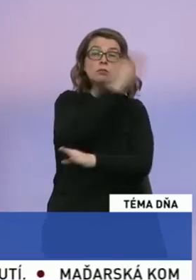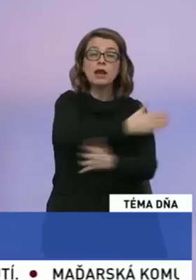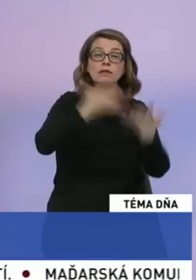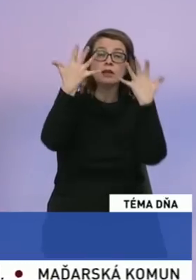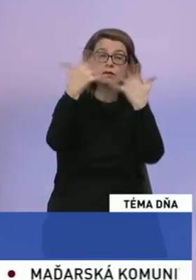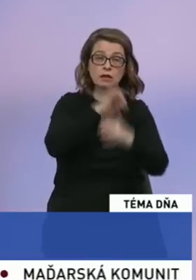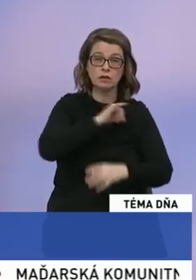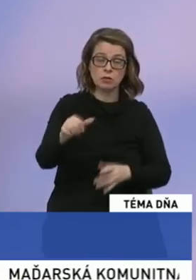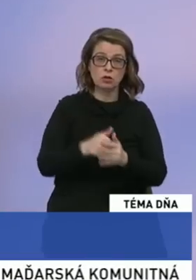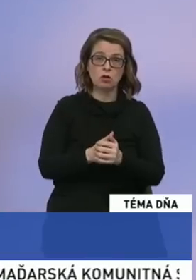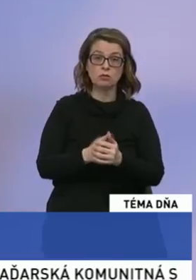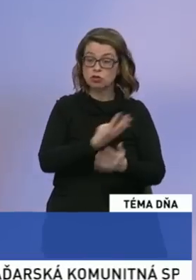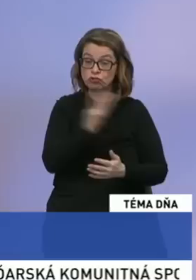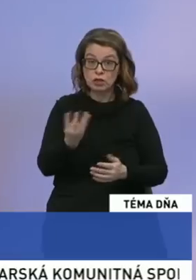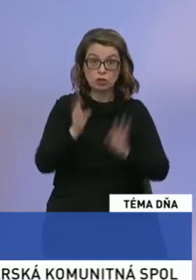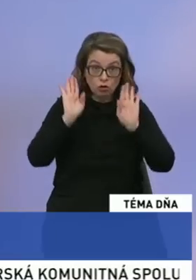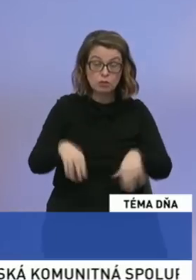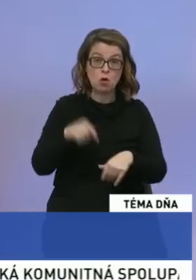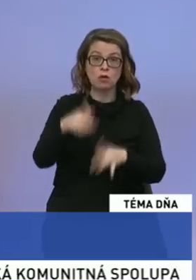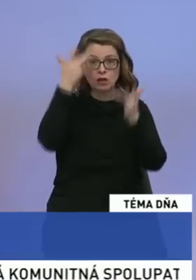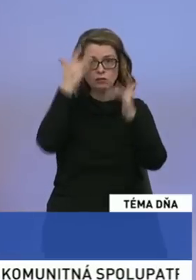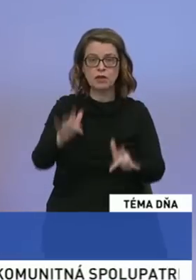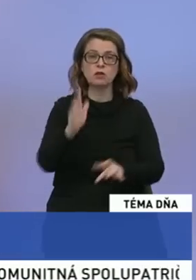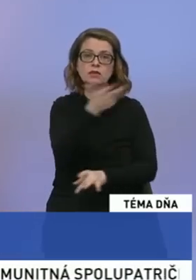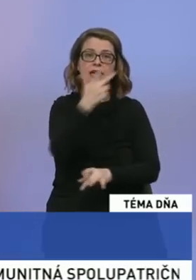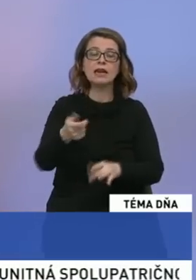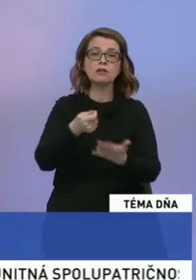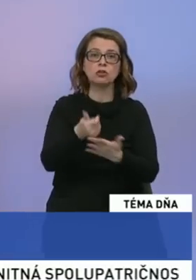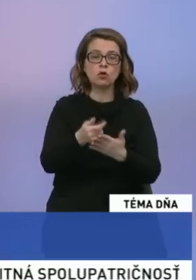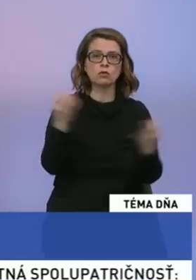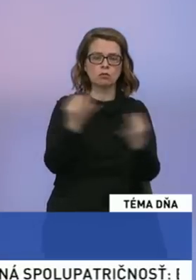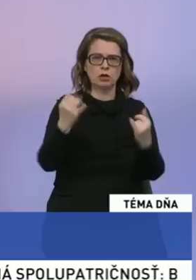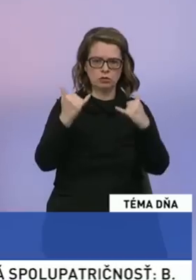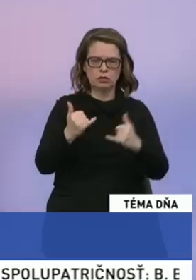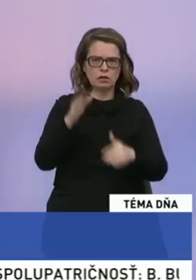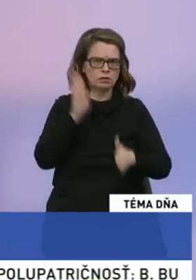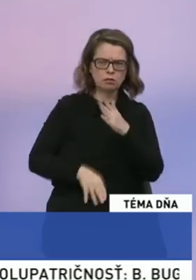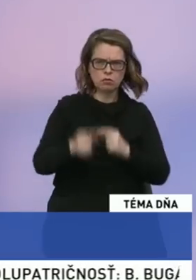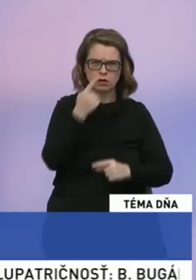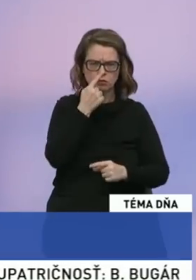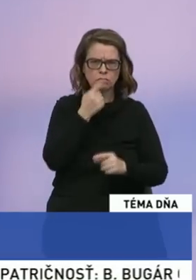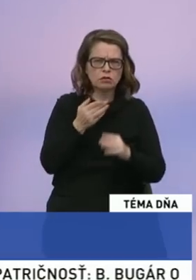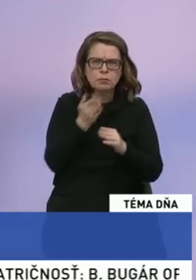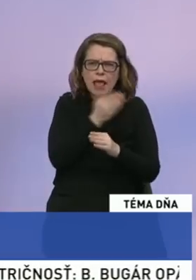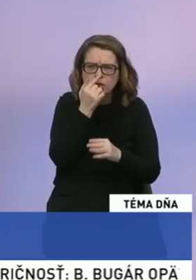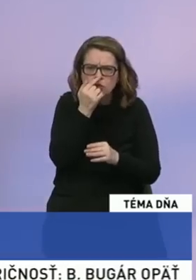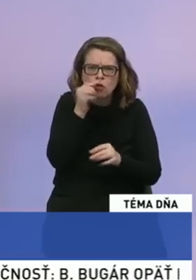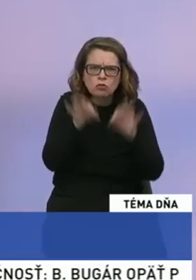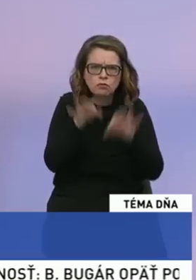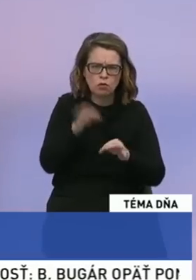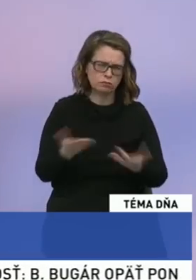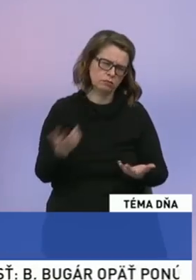roky v tomto volebnom období mohli pracovať na tom, aby 13. dôchodok bol a nie takto na poslednú chvíľu. Z môjho pohľadu ide o